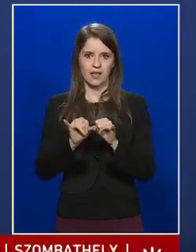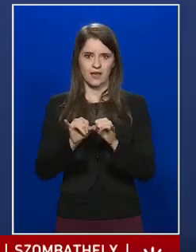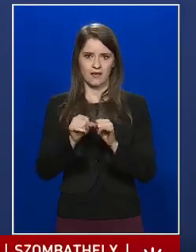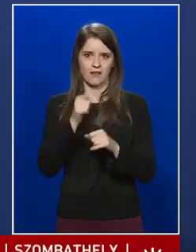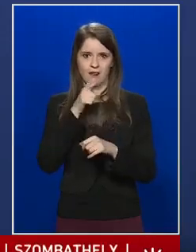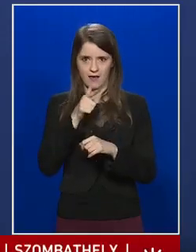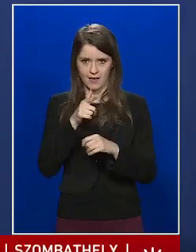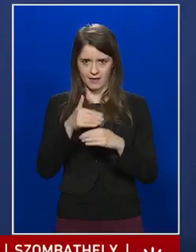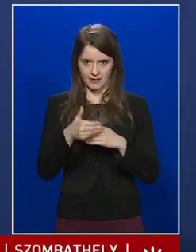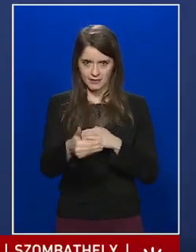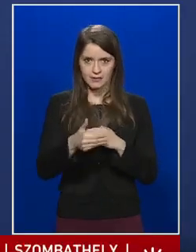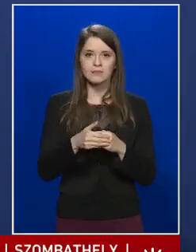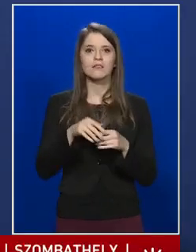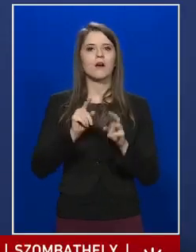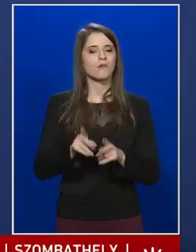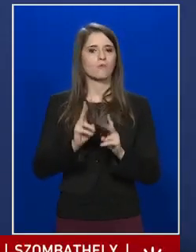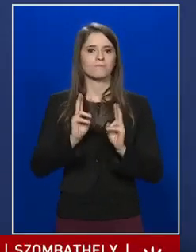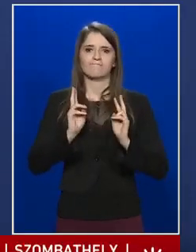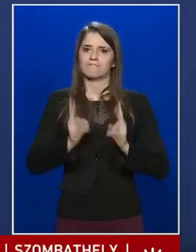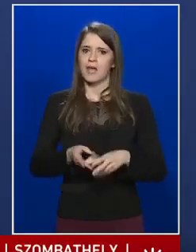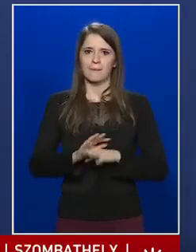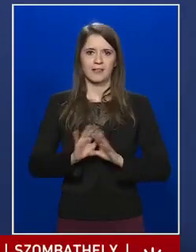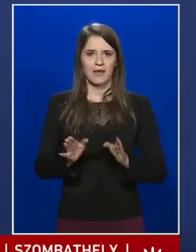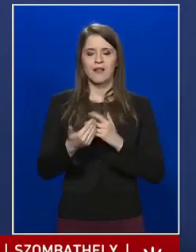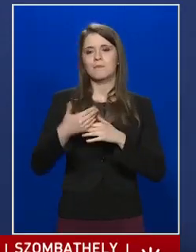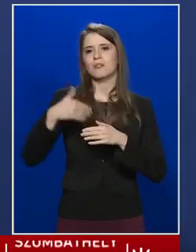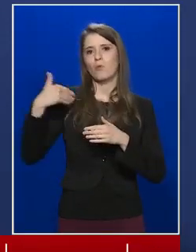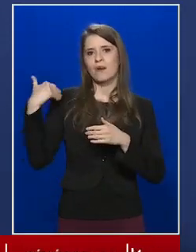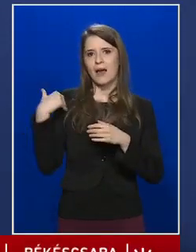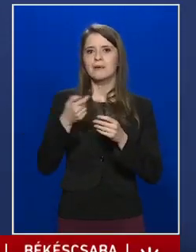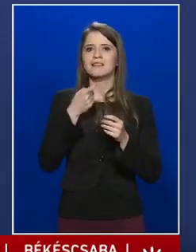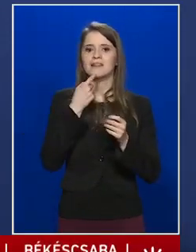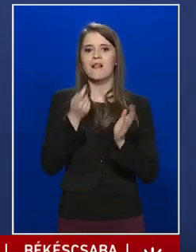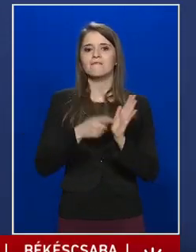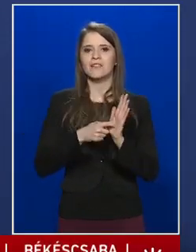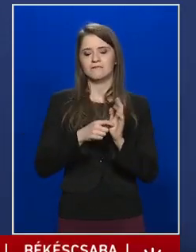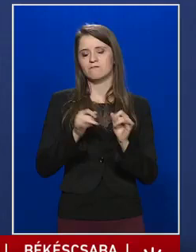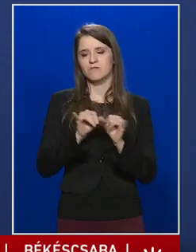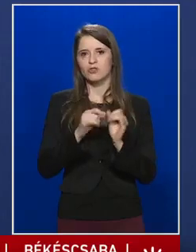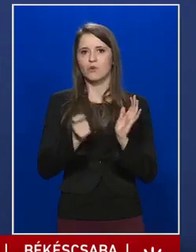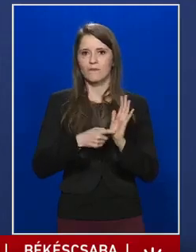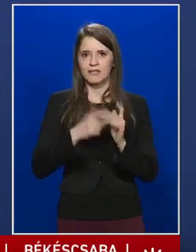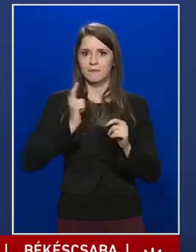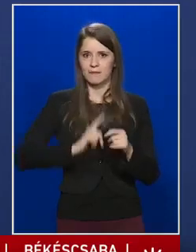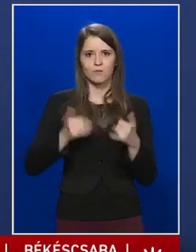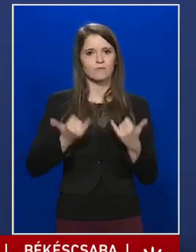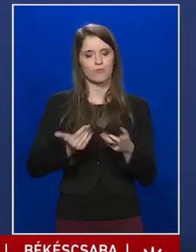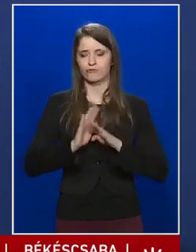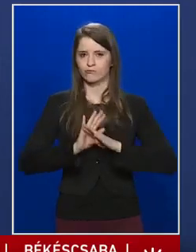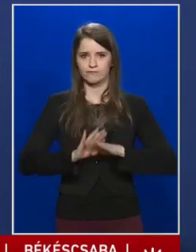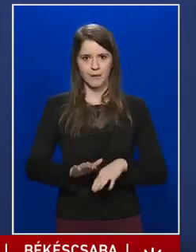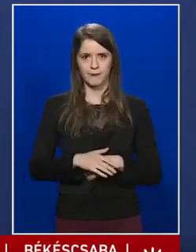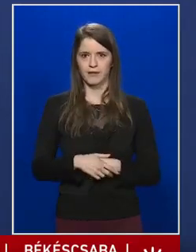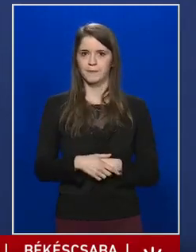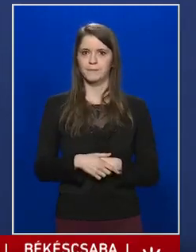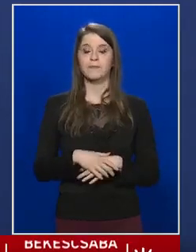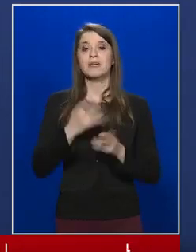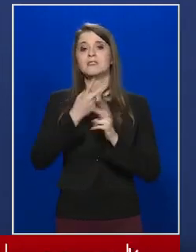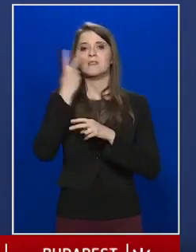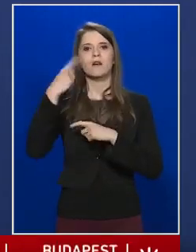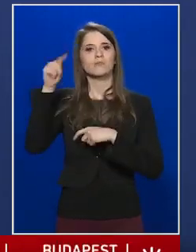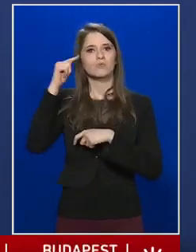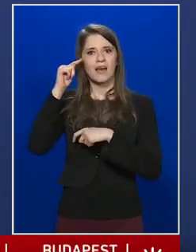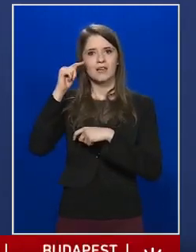tesz, annak eltekintünk a korábbi nyelvvizsgakövetelménytől. Ugyanis a szaktudásukra